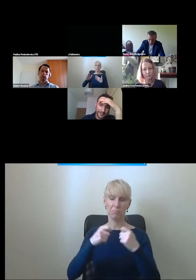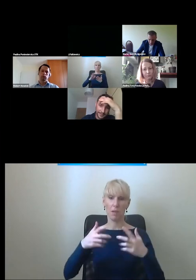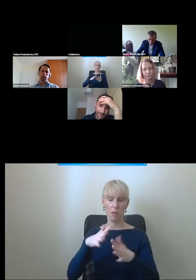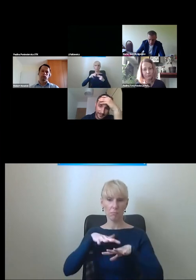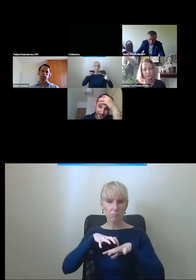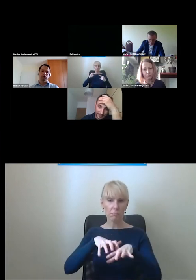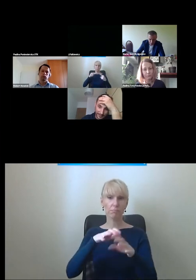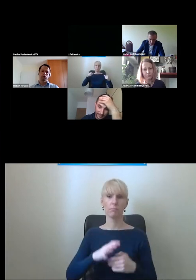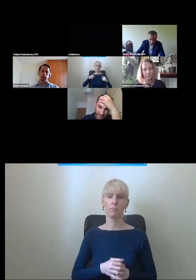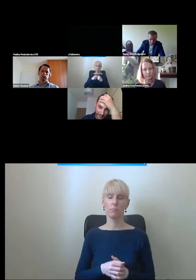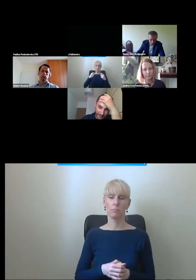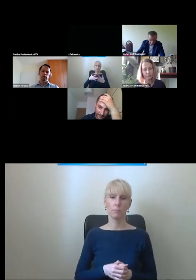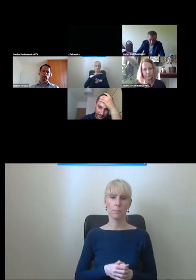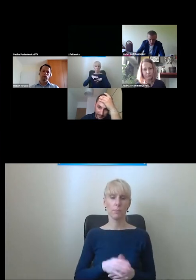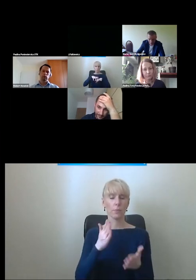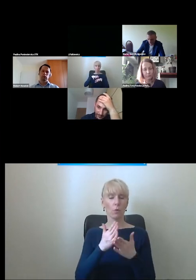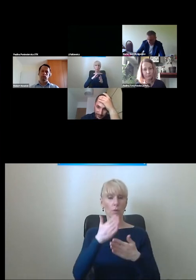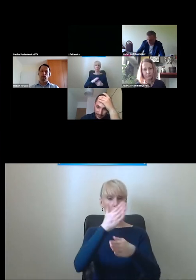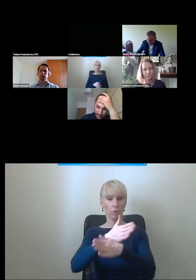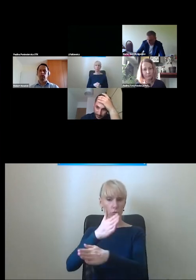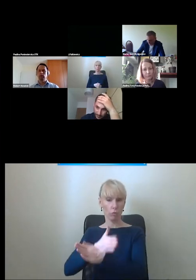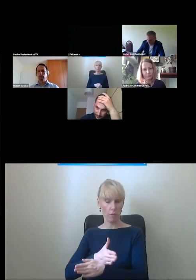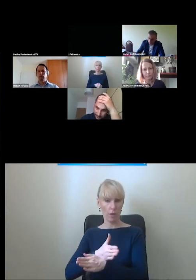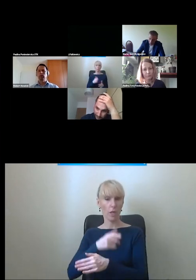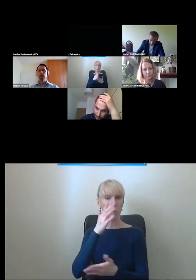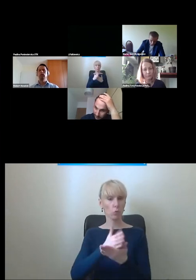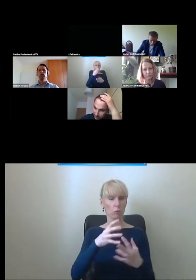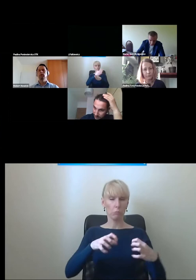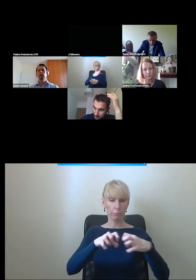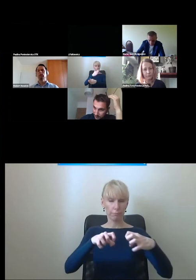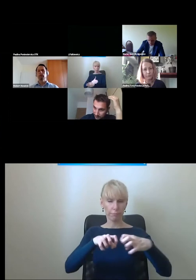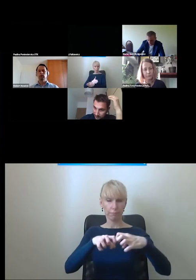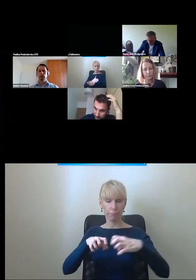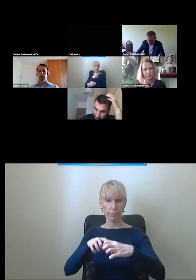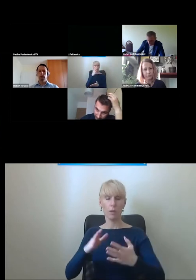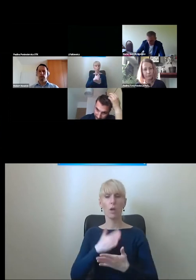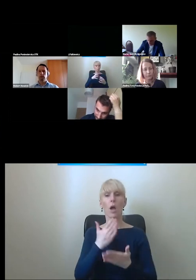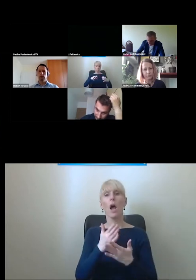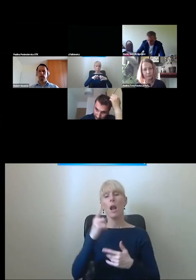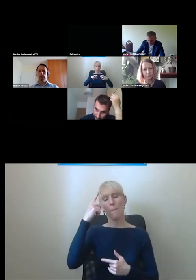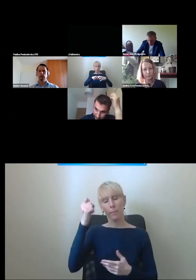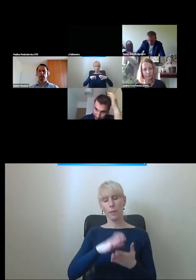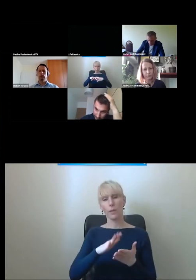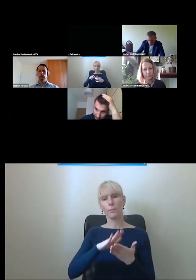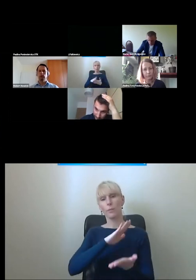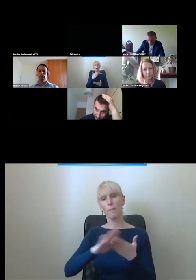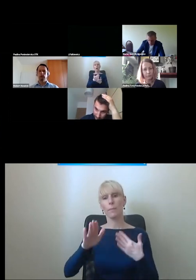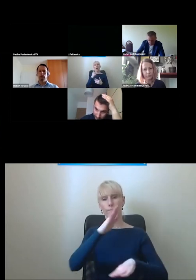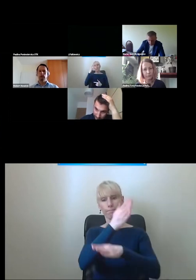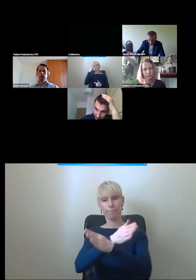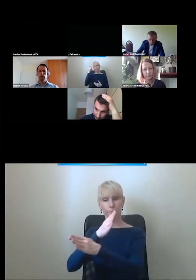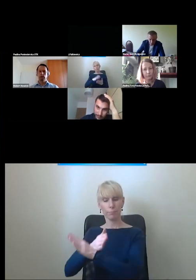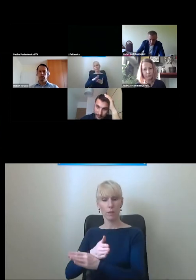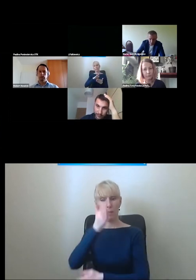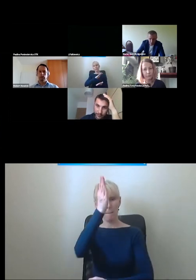Przejścia w poziomie dopuszczamy jedynie w węzłach na skrzyżowaniach tych, których są kolizyjne. ale żeby nie ciąć miasta na pół, to te